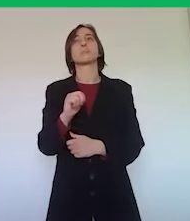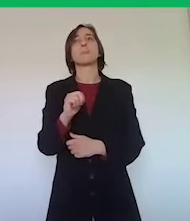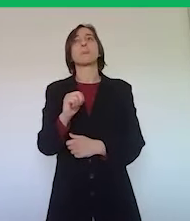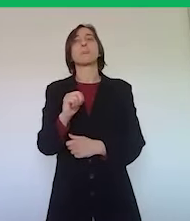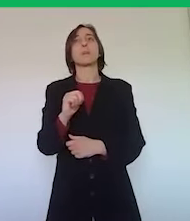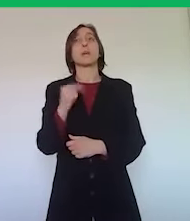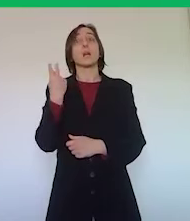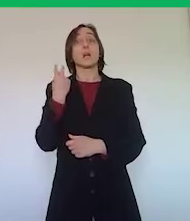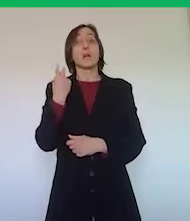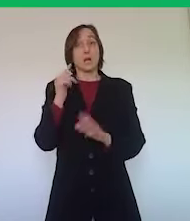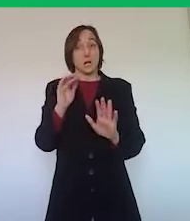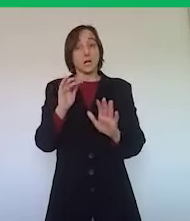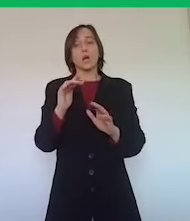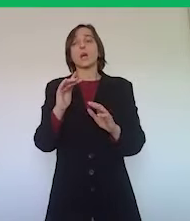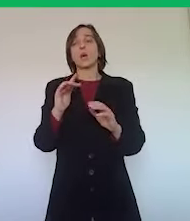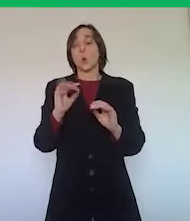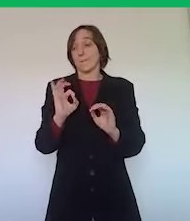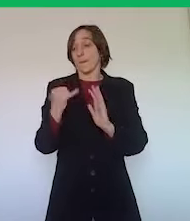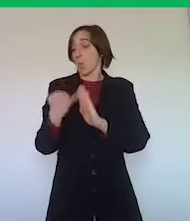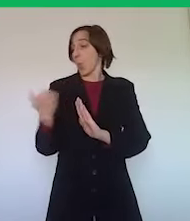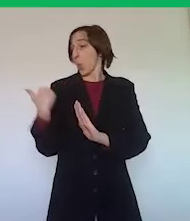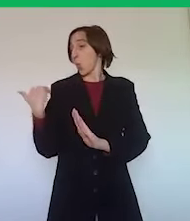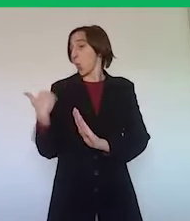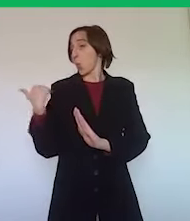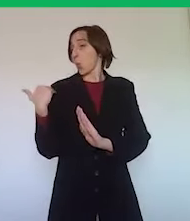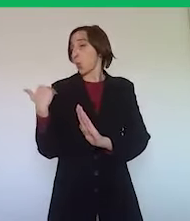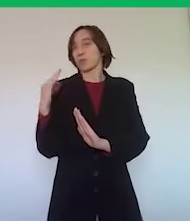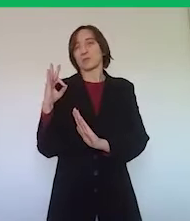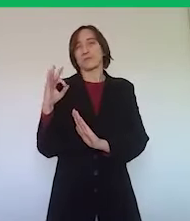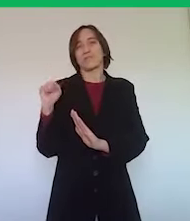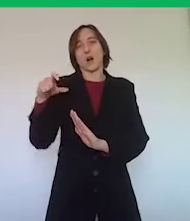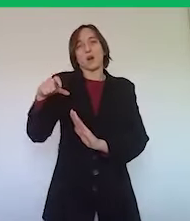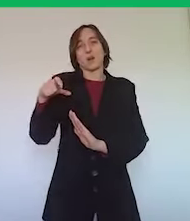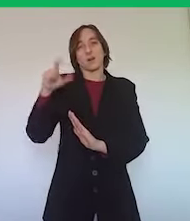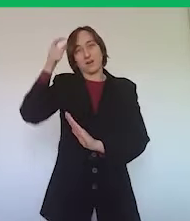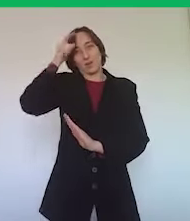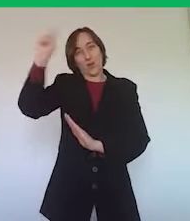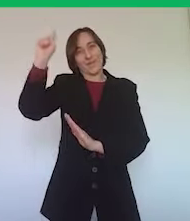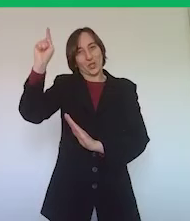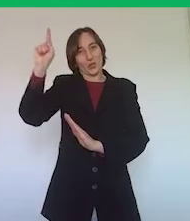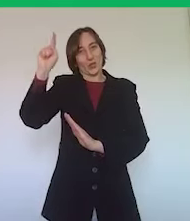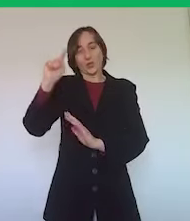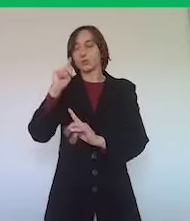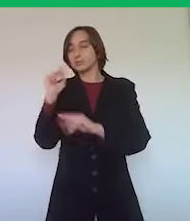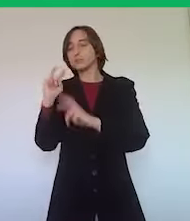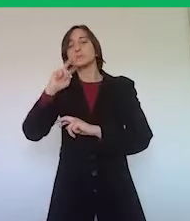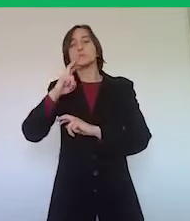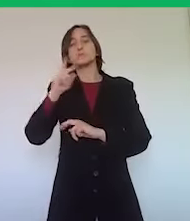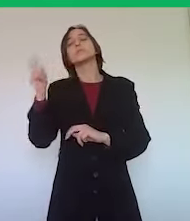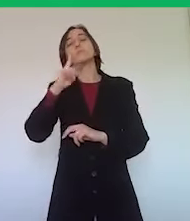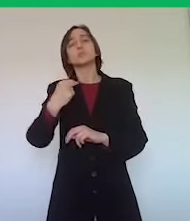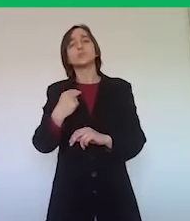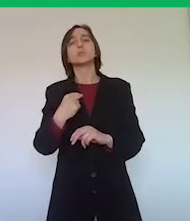una possibilità con una delle ultime fac del governo di poter effettuare